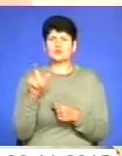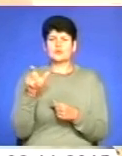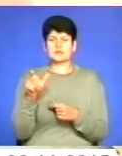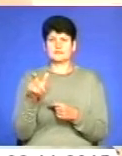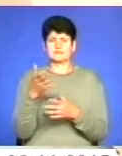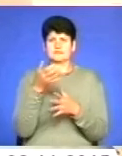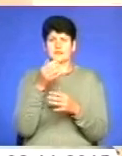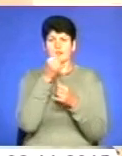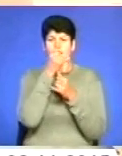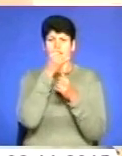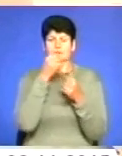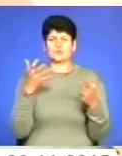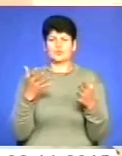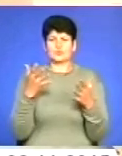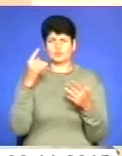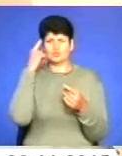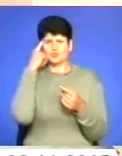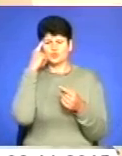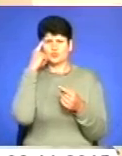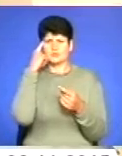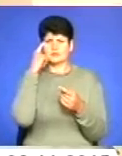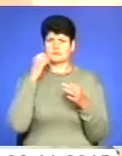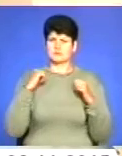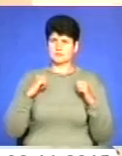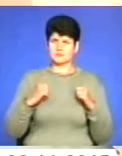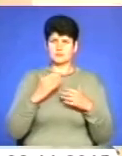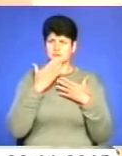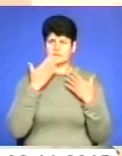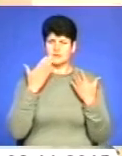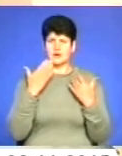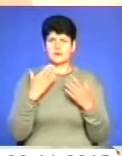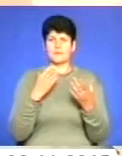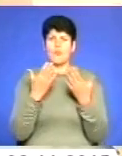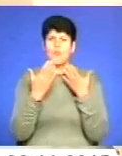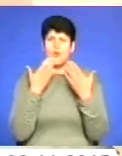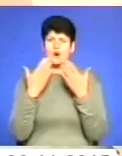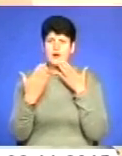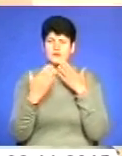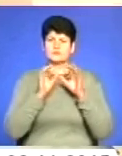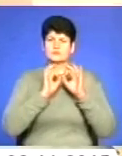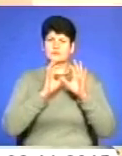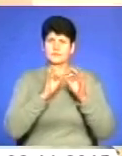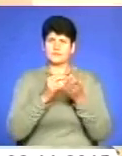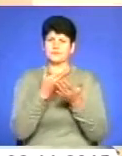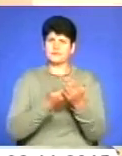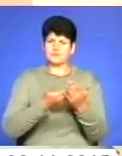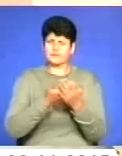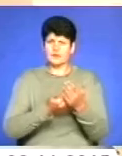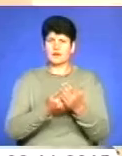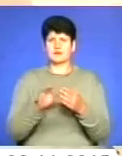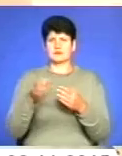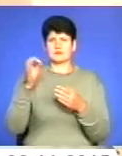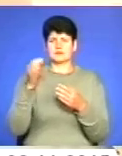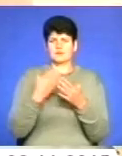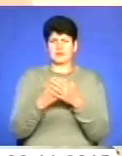мали жодного шансу обдумати з ситуацією, з кимось порадитись, проаналізувати наслідки своїх дій чи задати